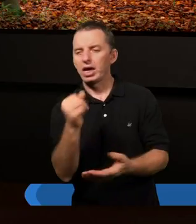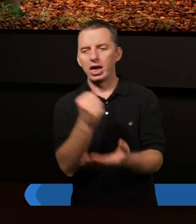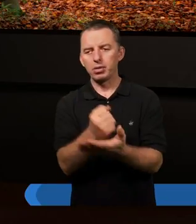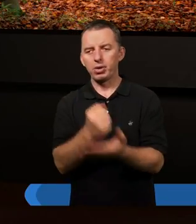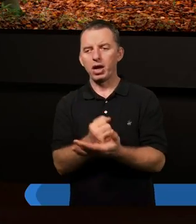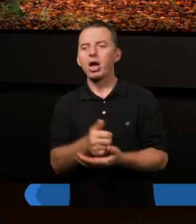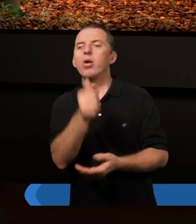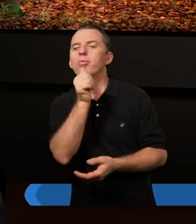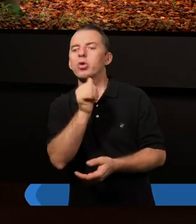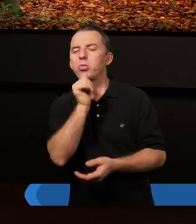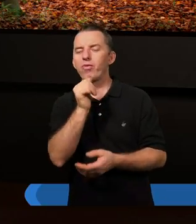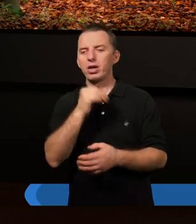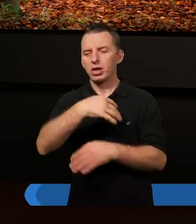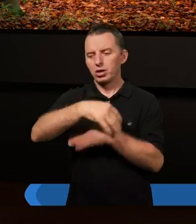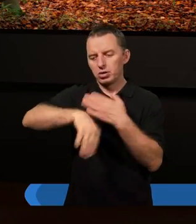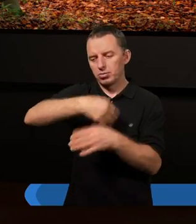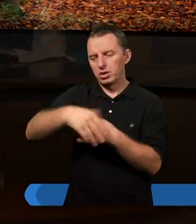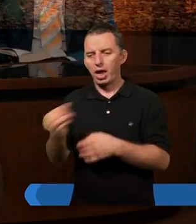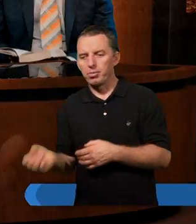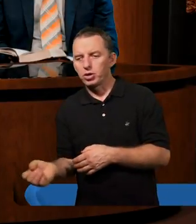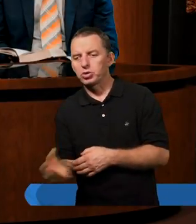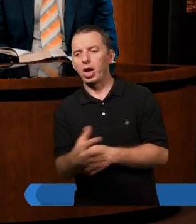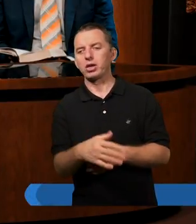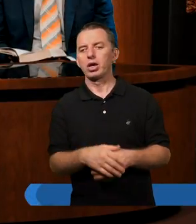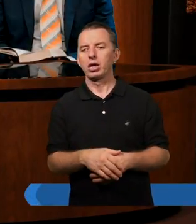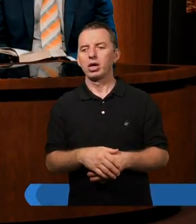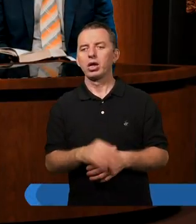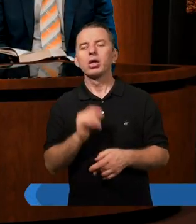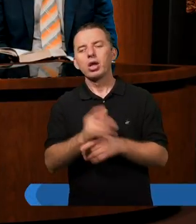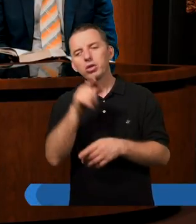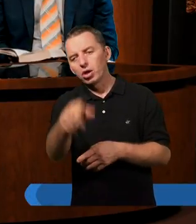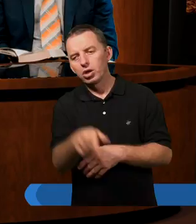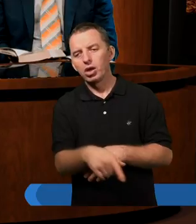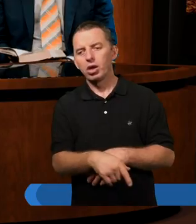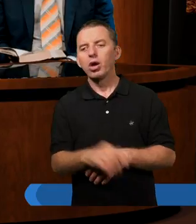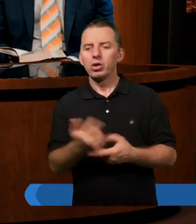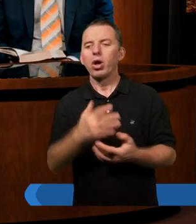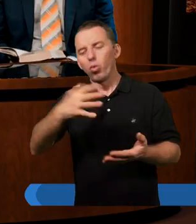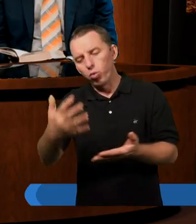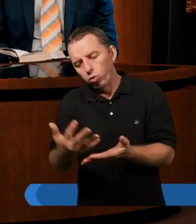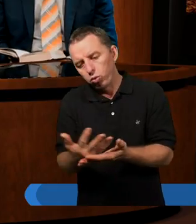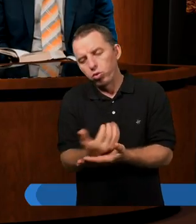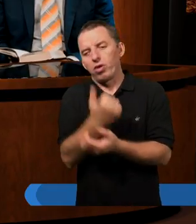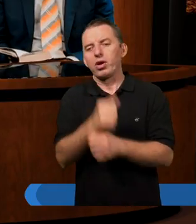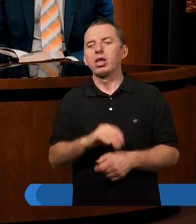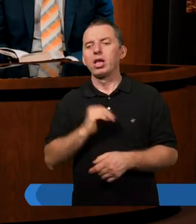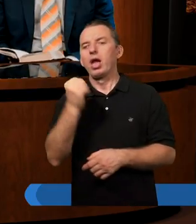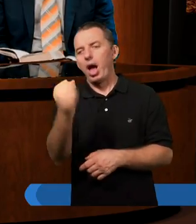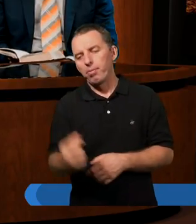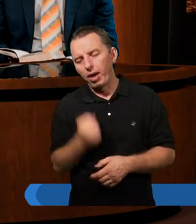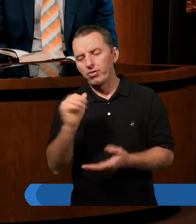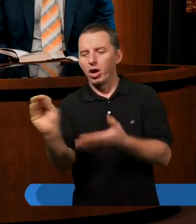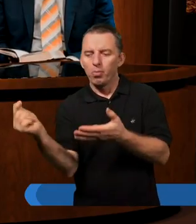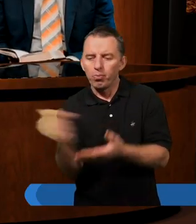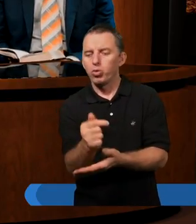próbowali siać zamęt? I nawet im to się niestety udawało i dlatego też Paweł musiał